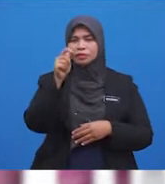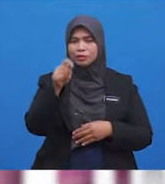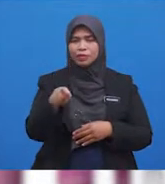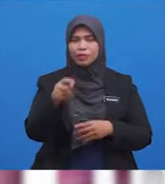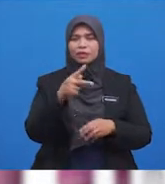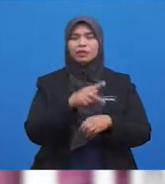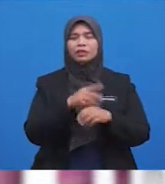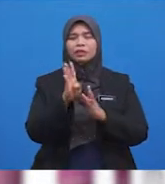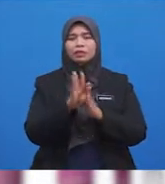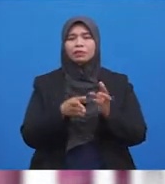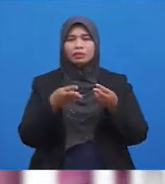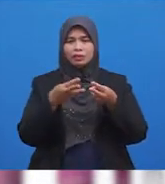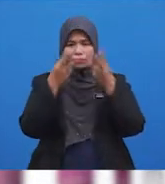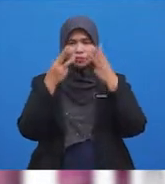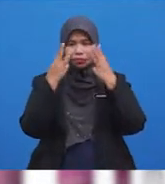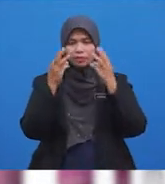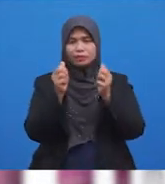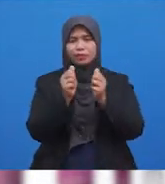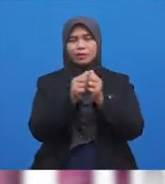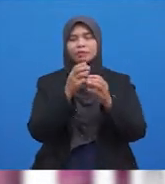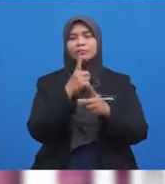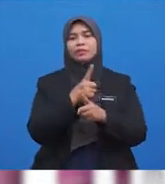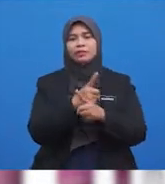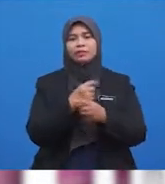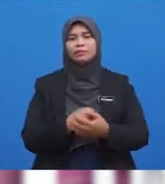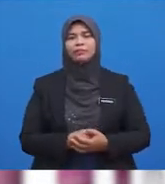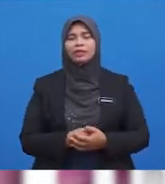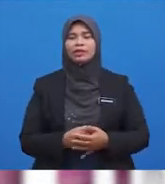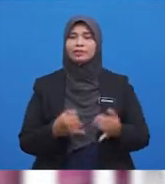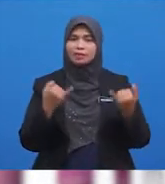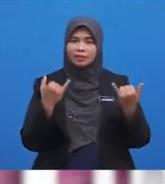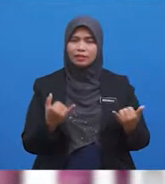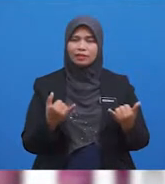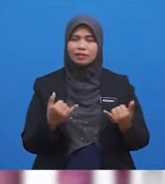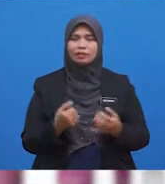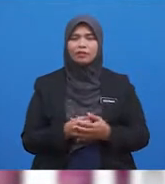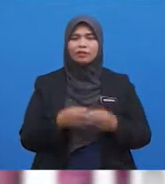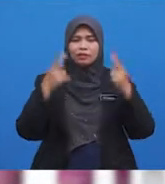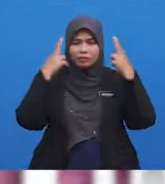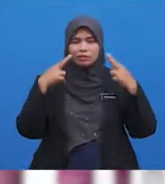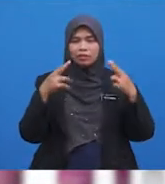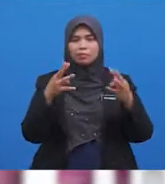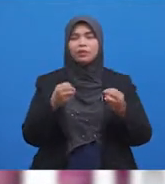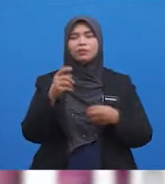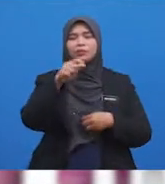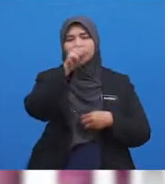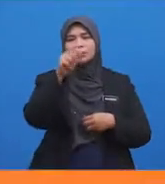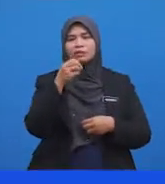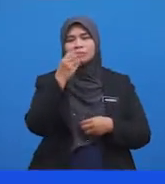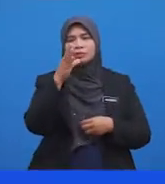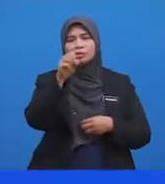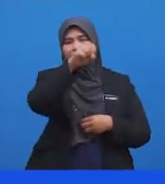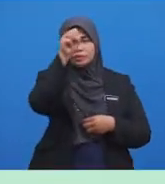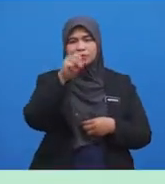-perkara Sunat Ketika Berwuduk Dengan Betul Sekarang Ustazah Nak Tanya Beberapa